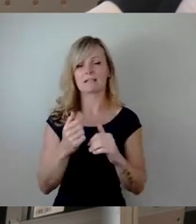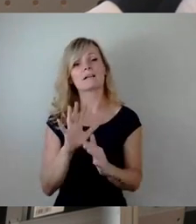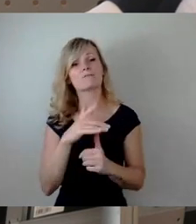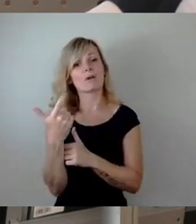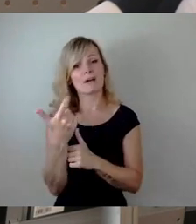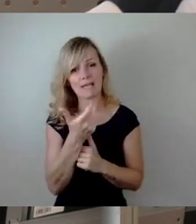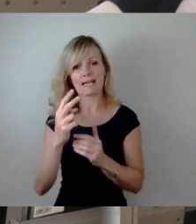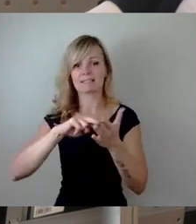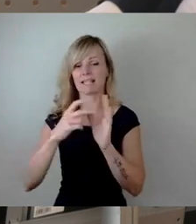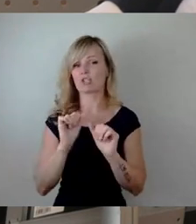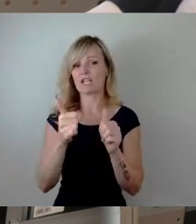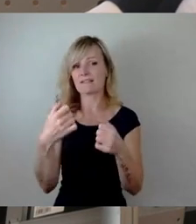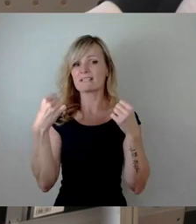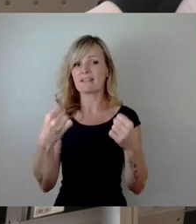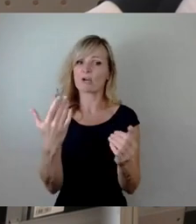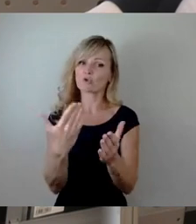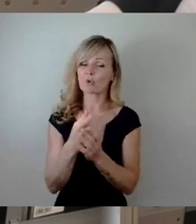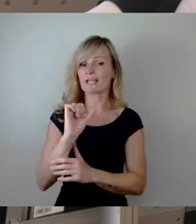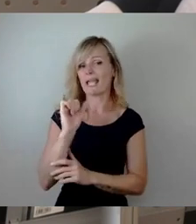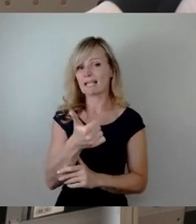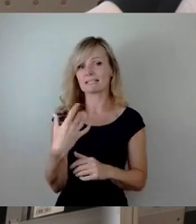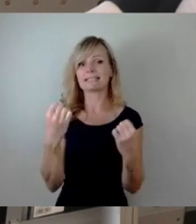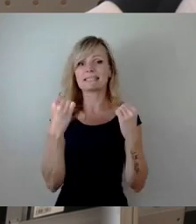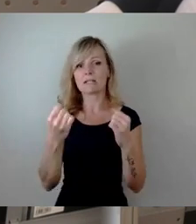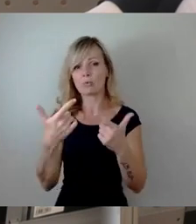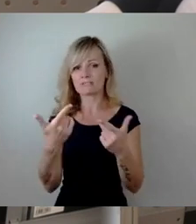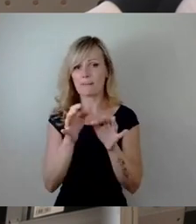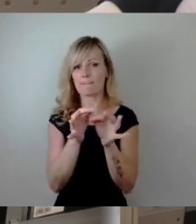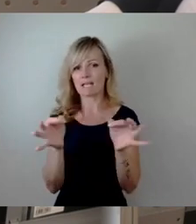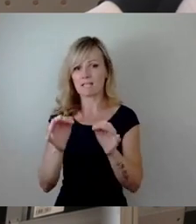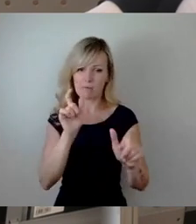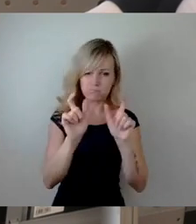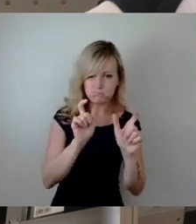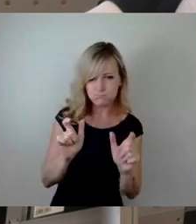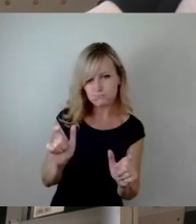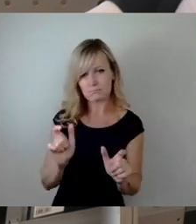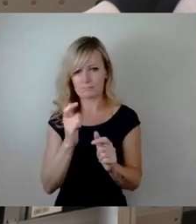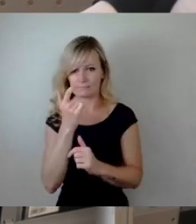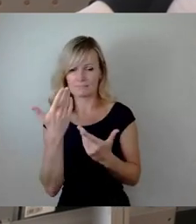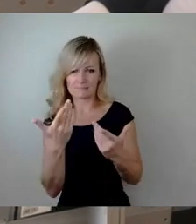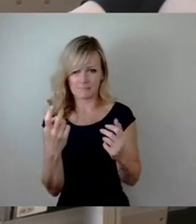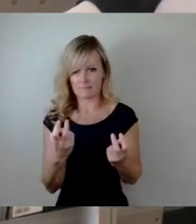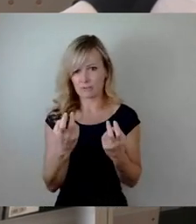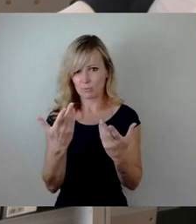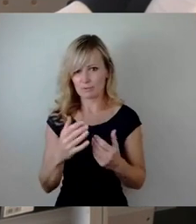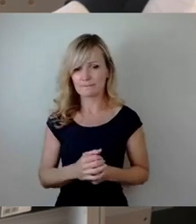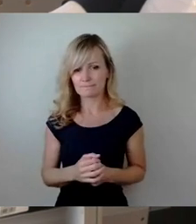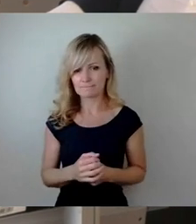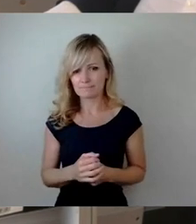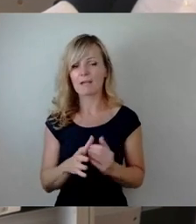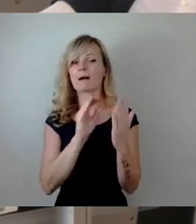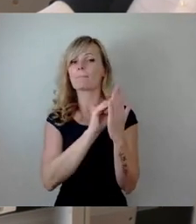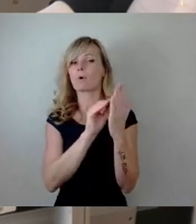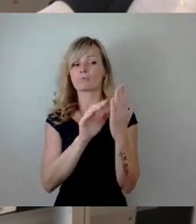haben erste Sicherungsmaßnahmen unternommen. Abweichend von unserem sonstigen Protokoll habe ich die